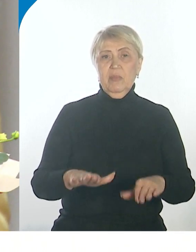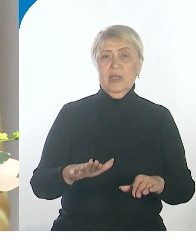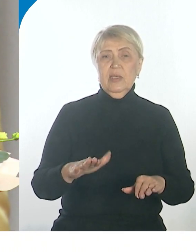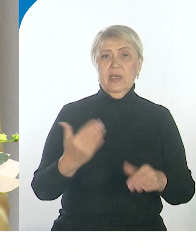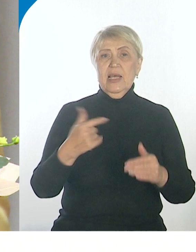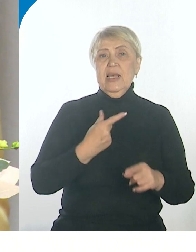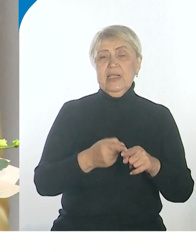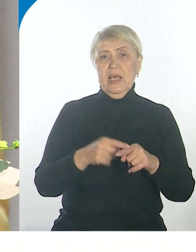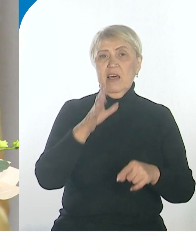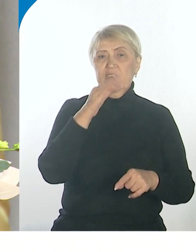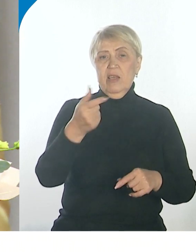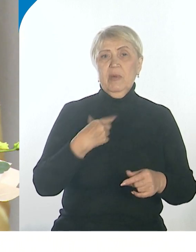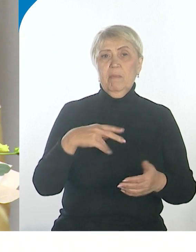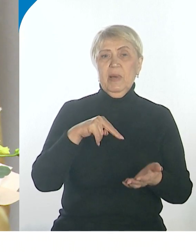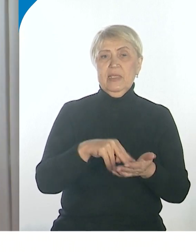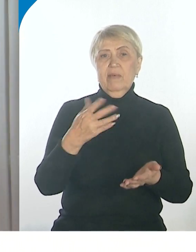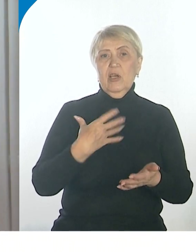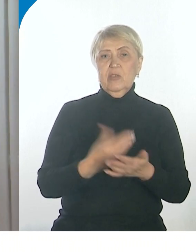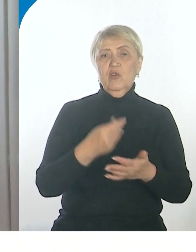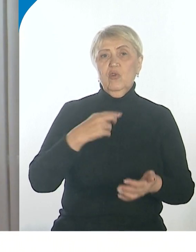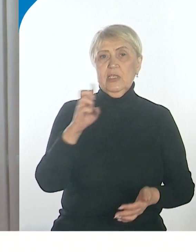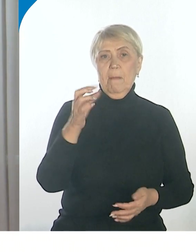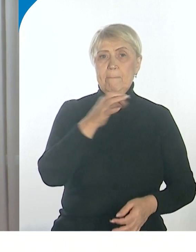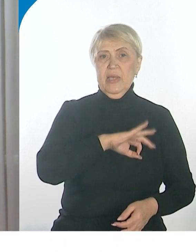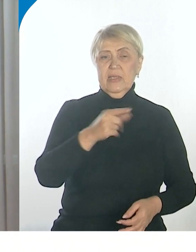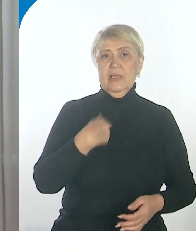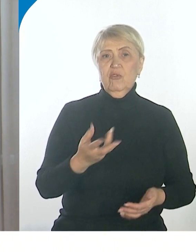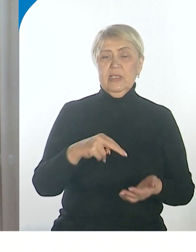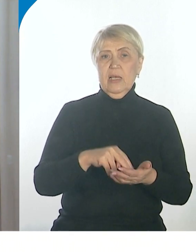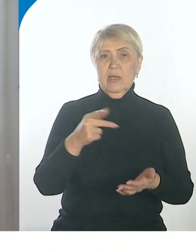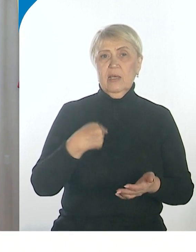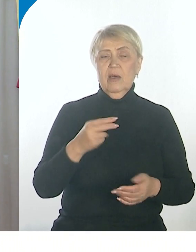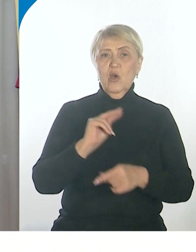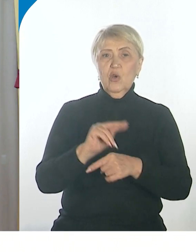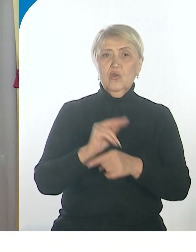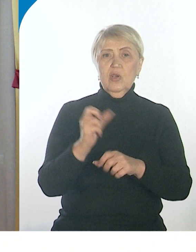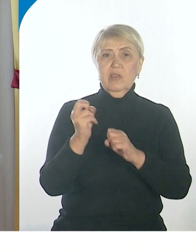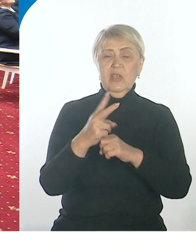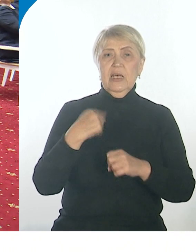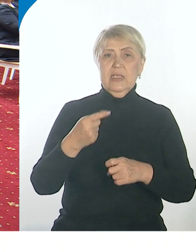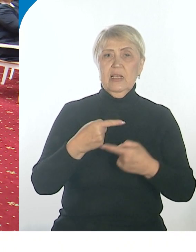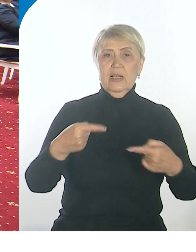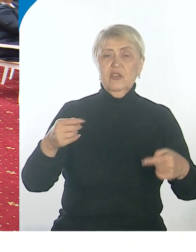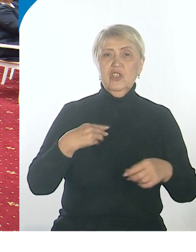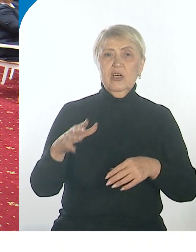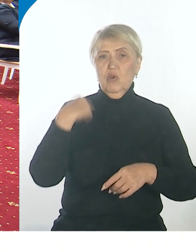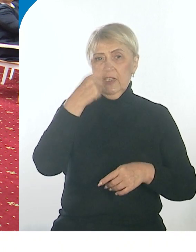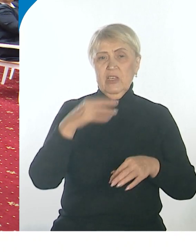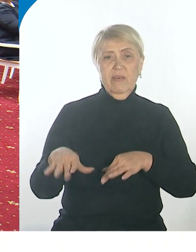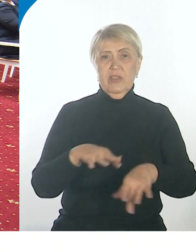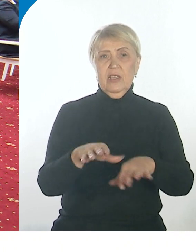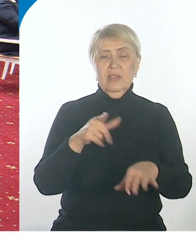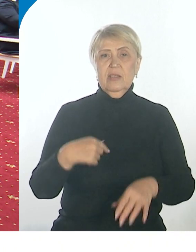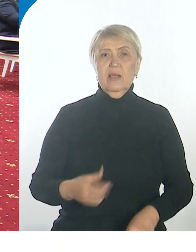предпринимателей поставили свой бизнес на ноги. Сама Марина изучила 12 различных видов деятельностей. А за разовыми